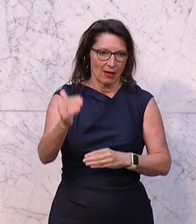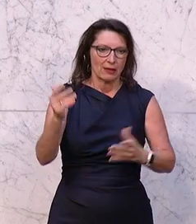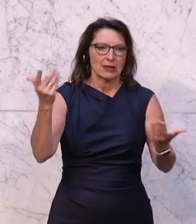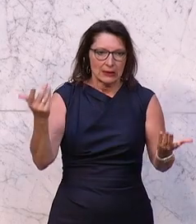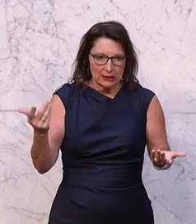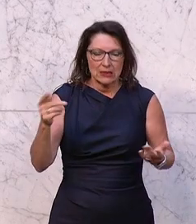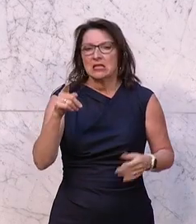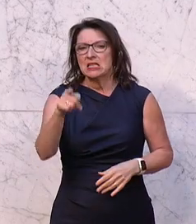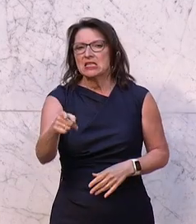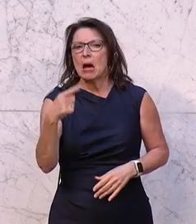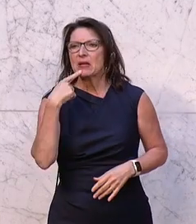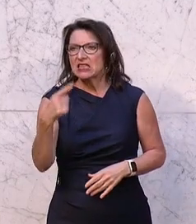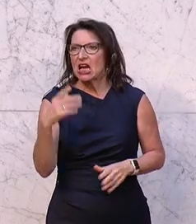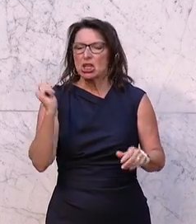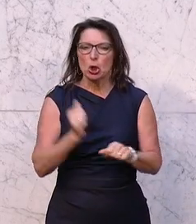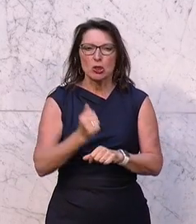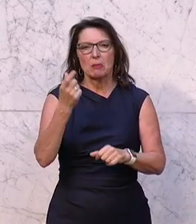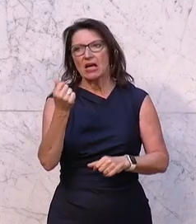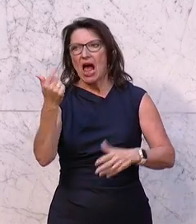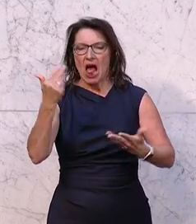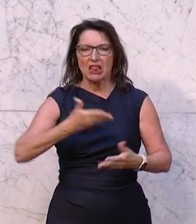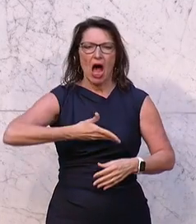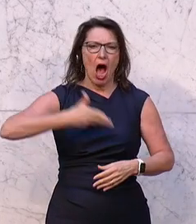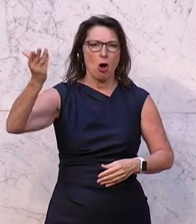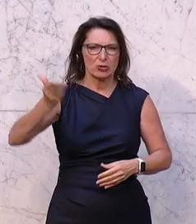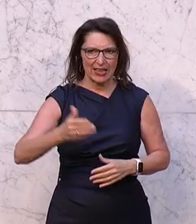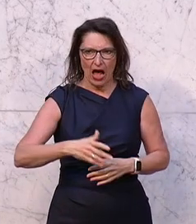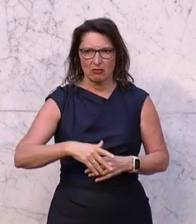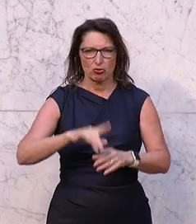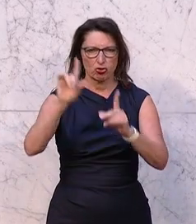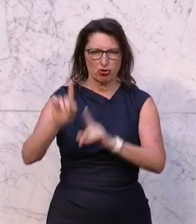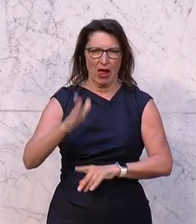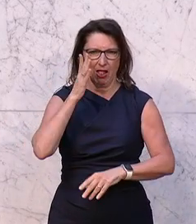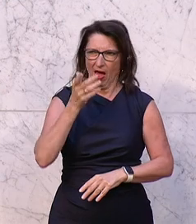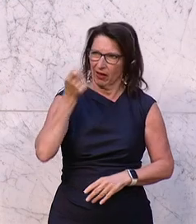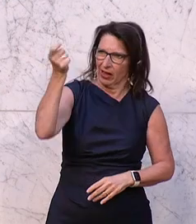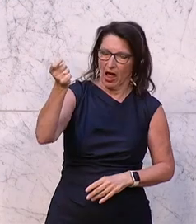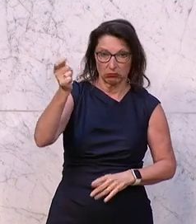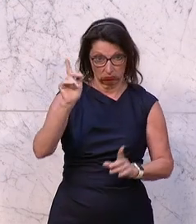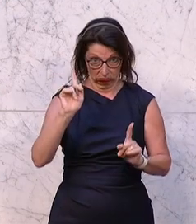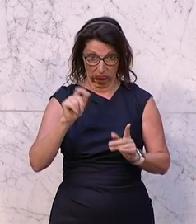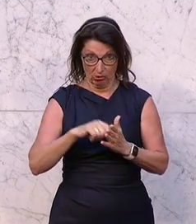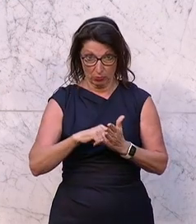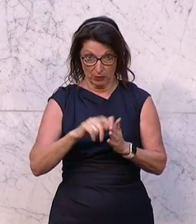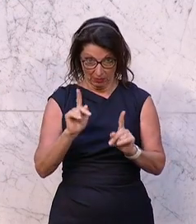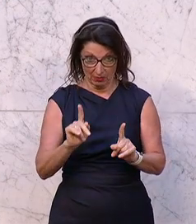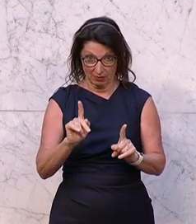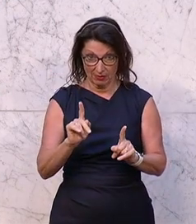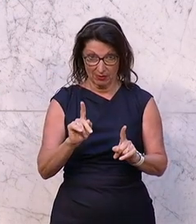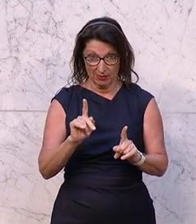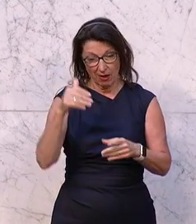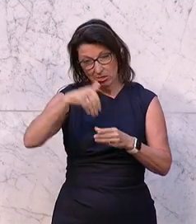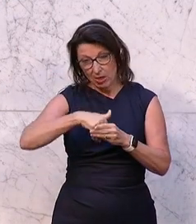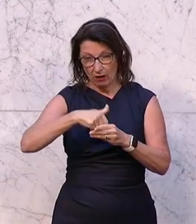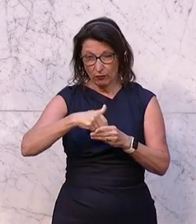Dann sagen Sie trotzdem, das geht an ausländische Stellen. Möchte ich richtigstellen, davon sind rund